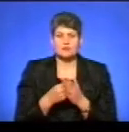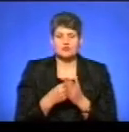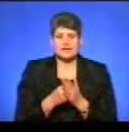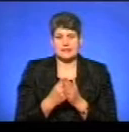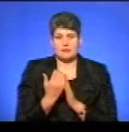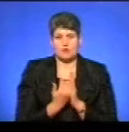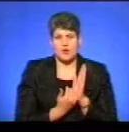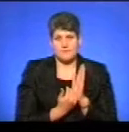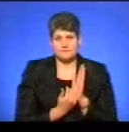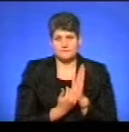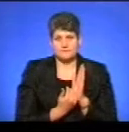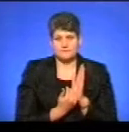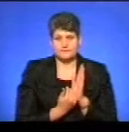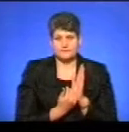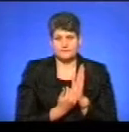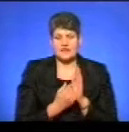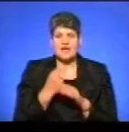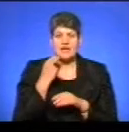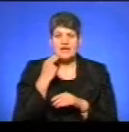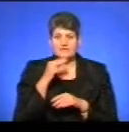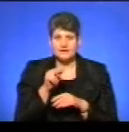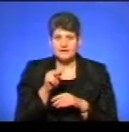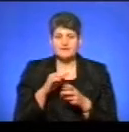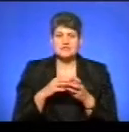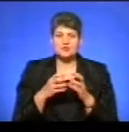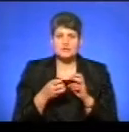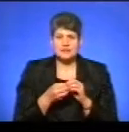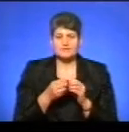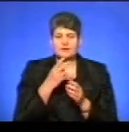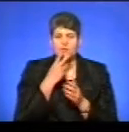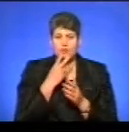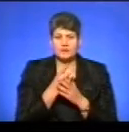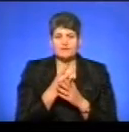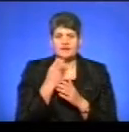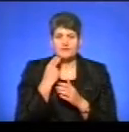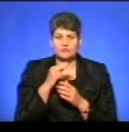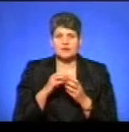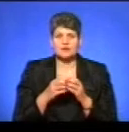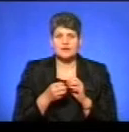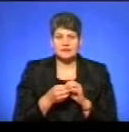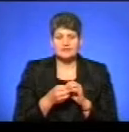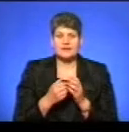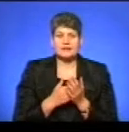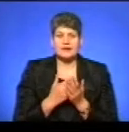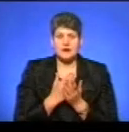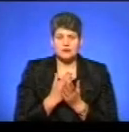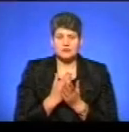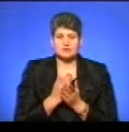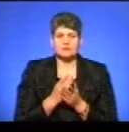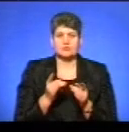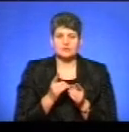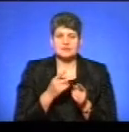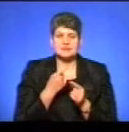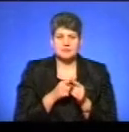програм. Значить, ефективність, результативність, показники ефективності, результативності, якості. Тобто, якщо коротко, цей метод